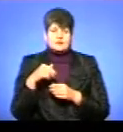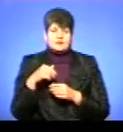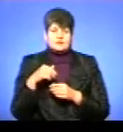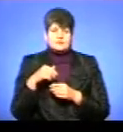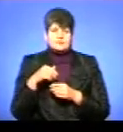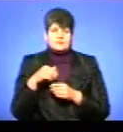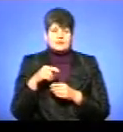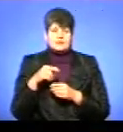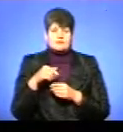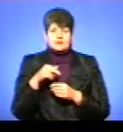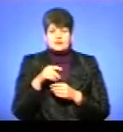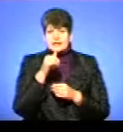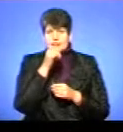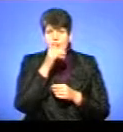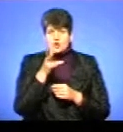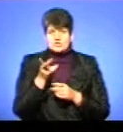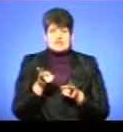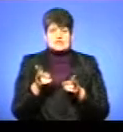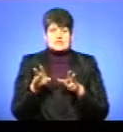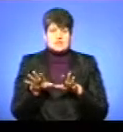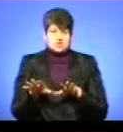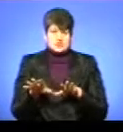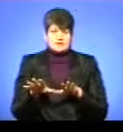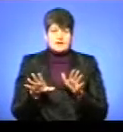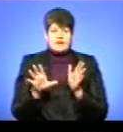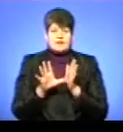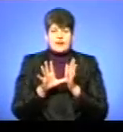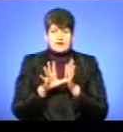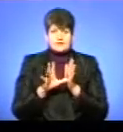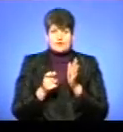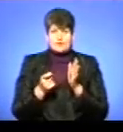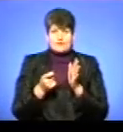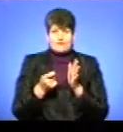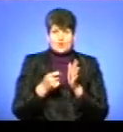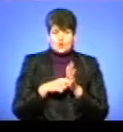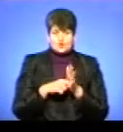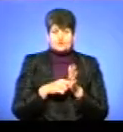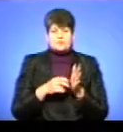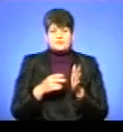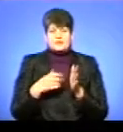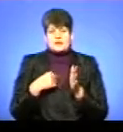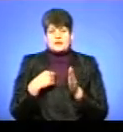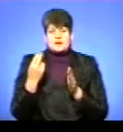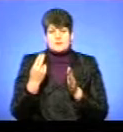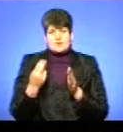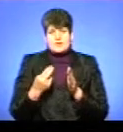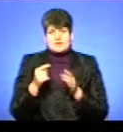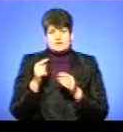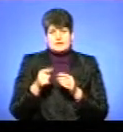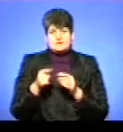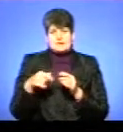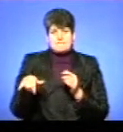тоді не можна залишати електрику включеною. Тобто я там не малювала, там, де